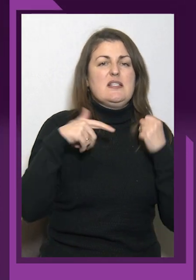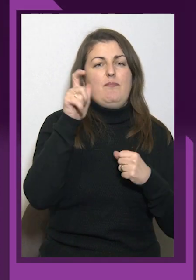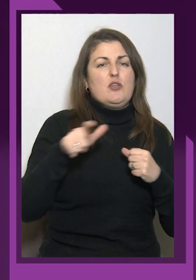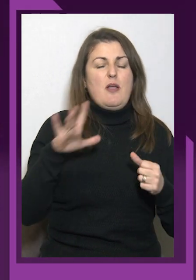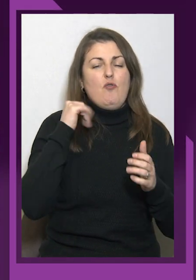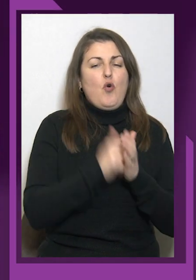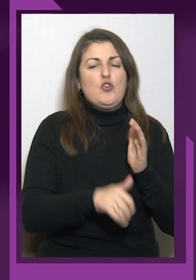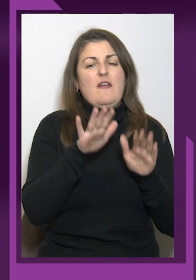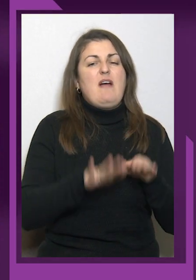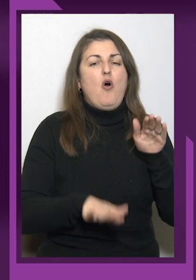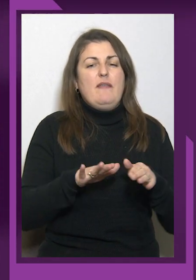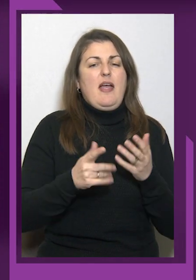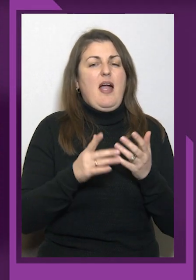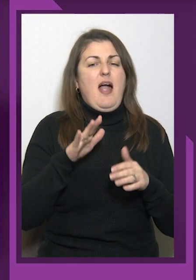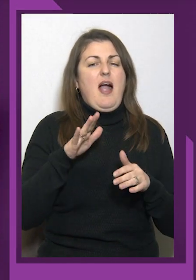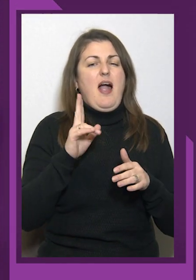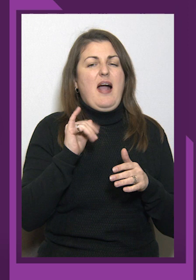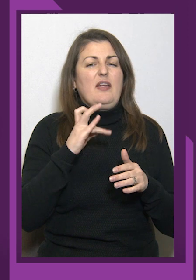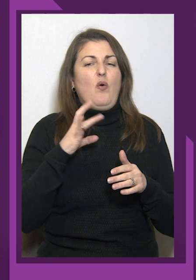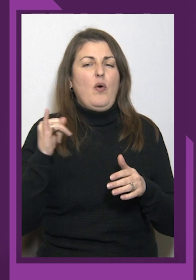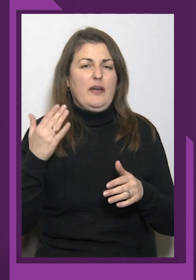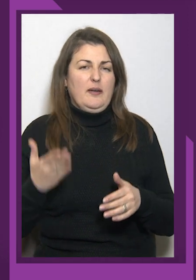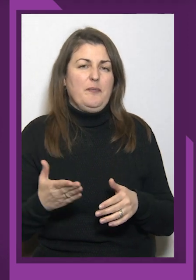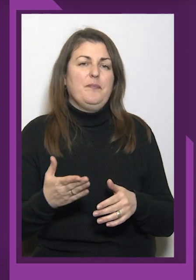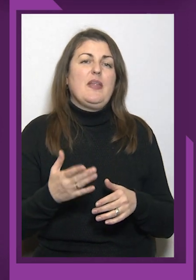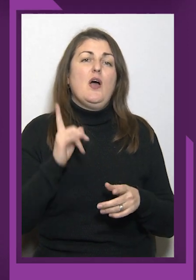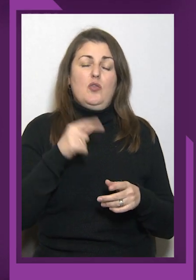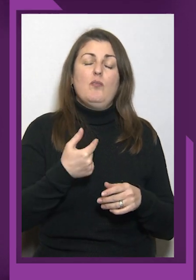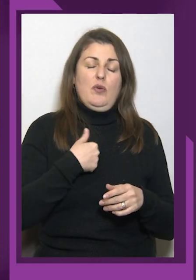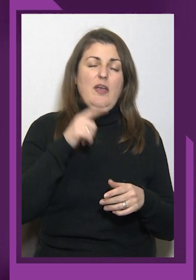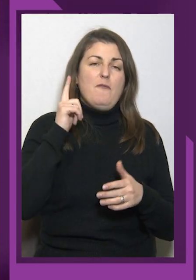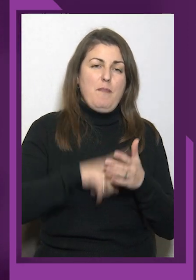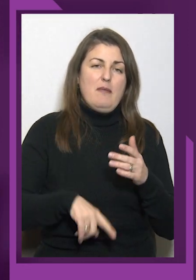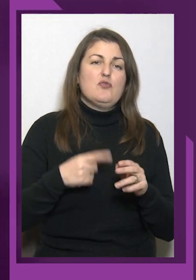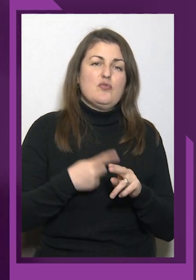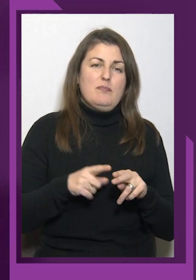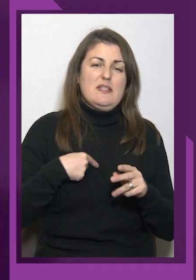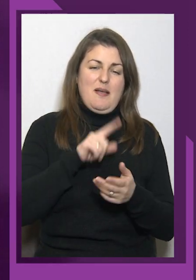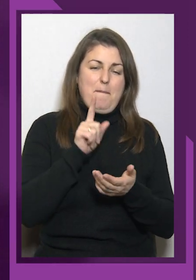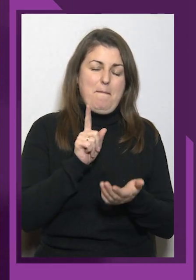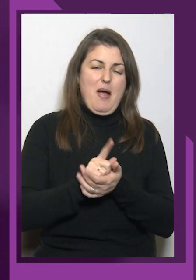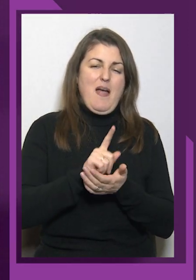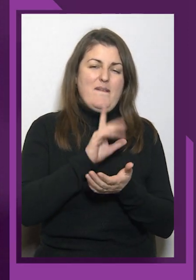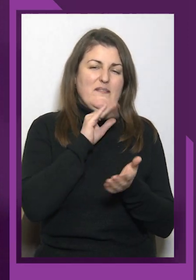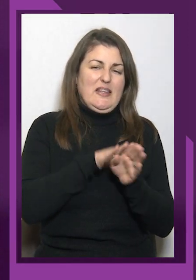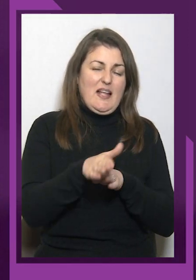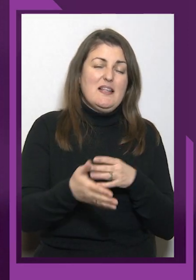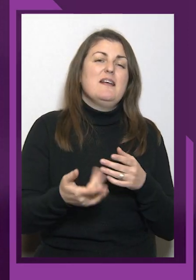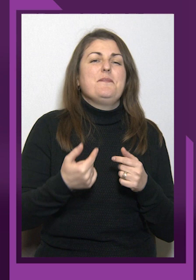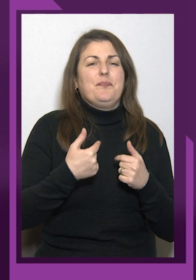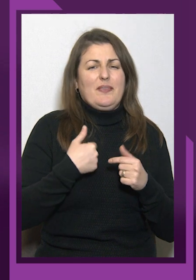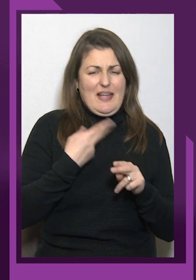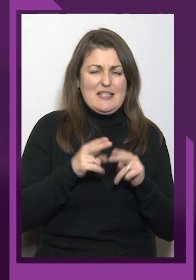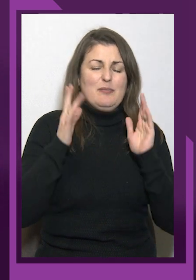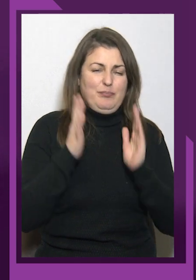І я впевнений, що це має вдатися. І оце буде. Ми зробимо це. Обов